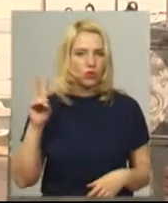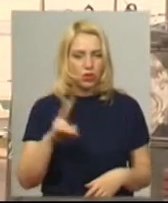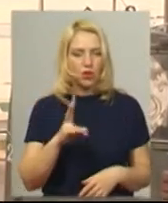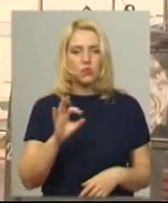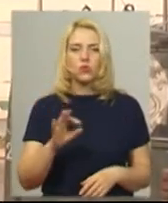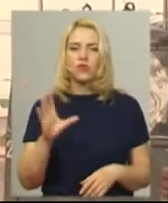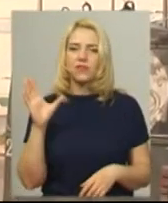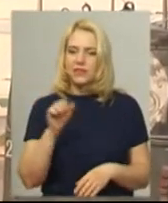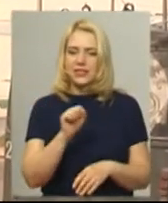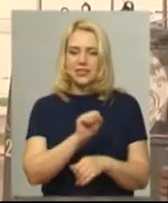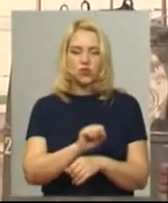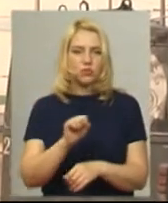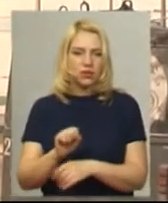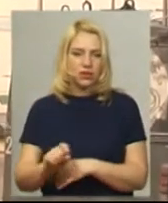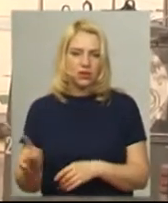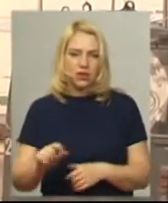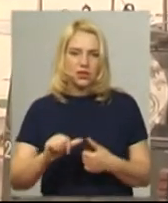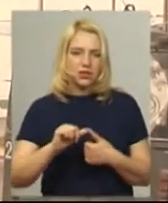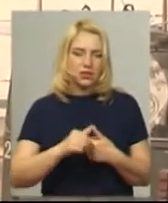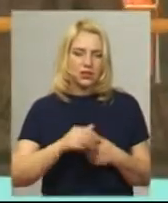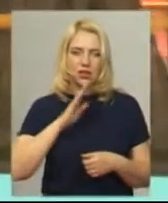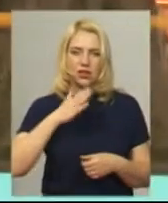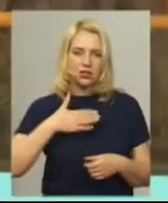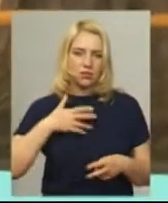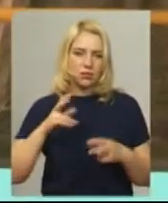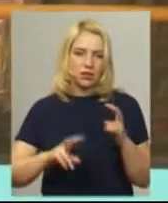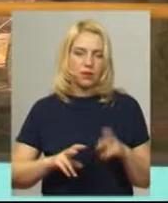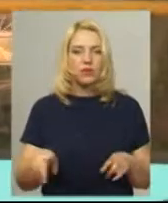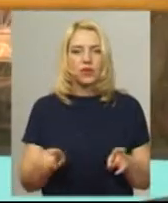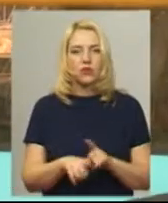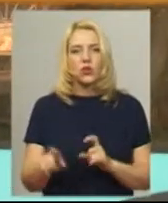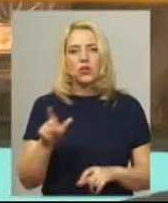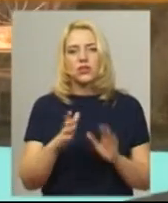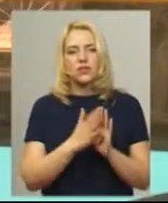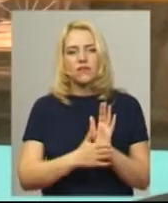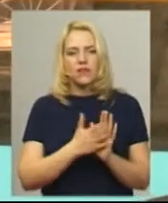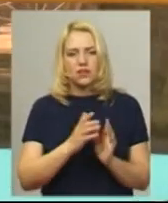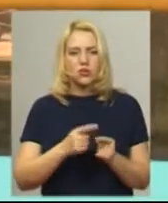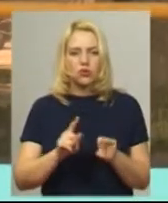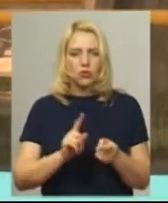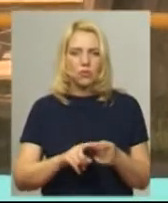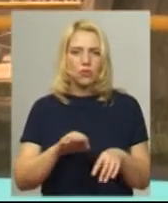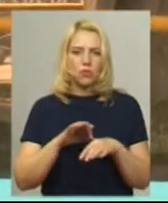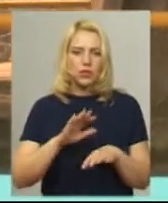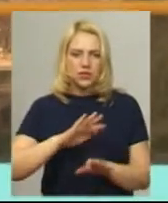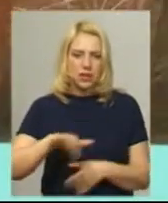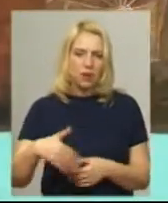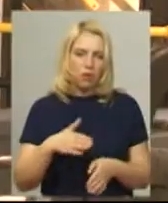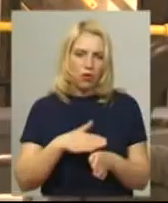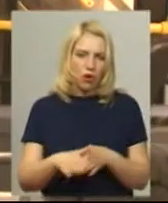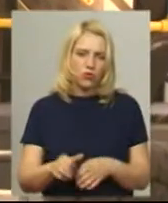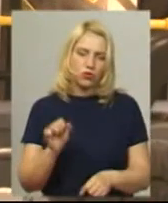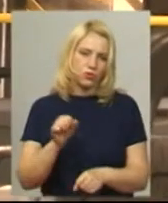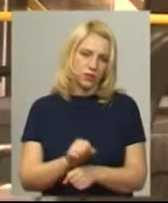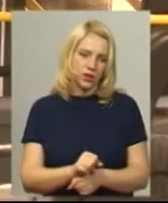проводимо на всіх зупинках, які закріплені за нашим підприємством. Таку дезінфекцію роблять після кожного повного маршруту тролейбуса, після